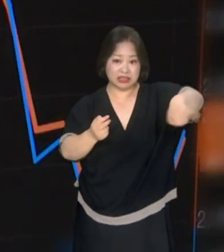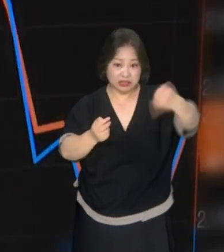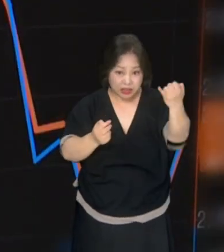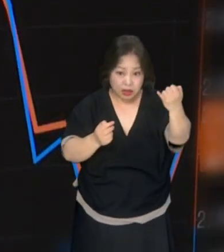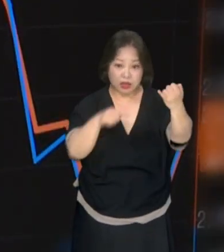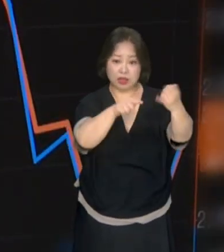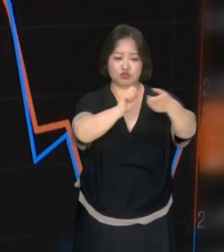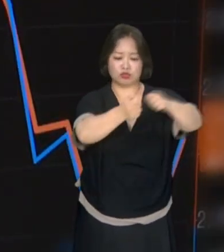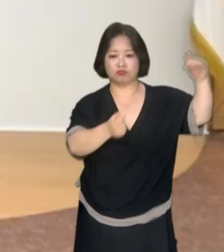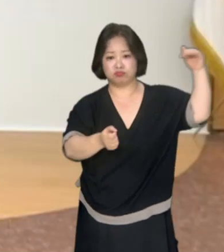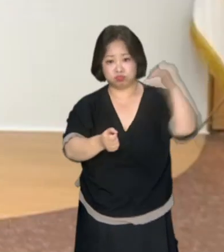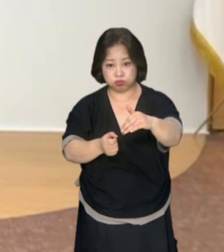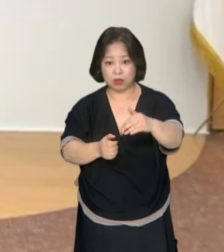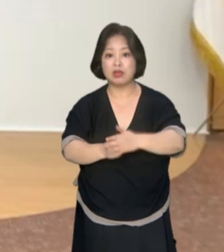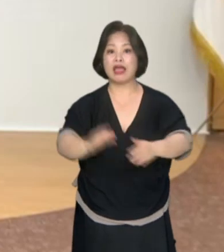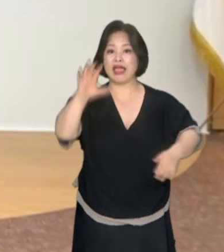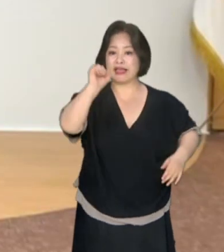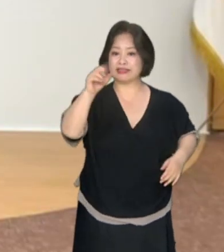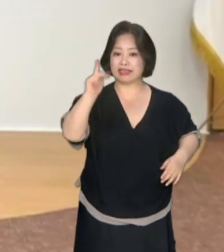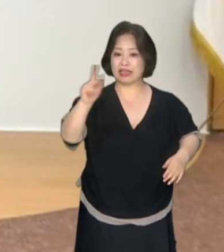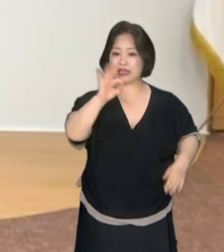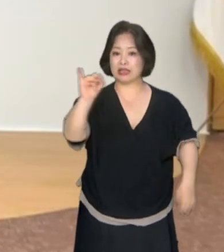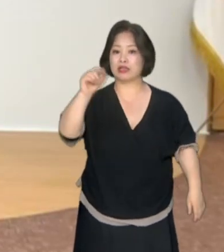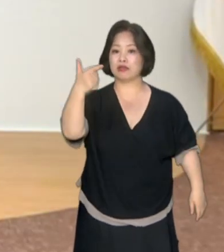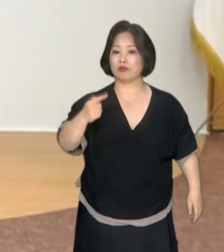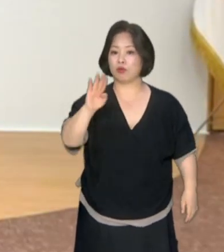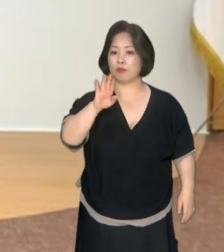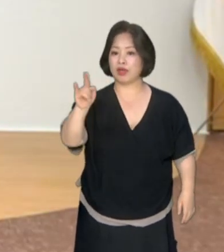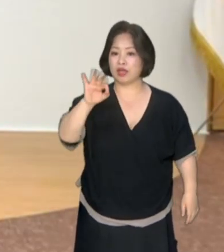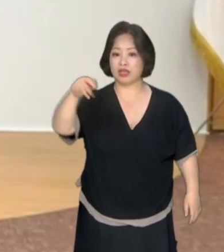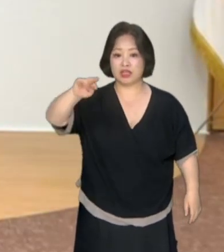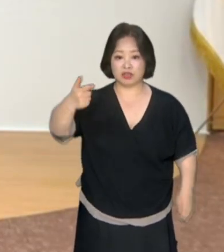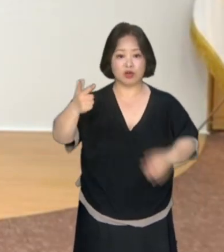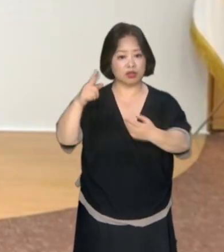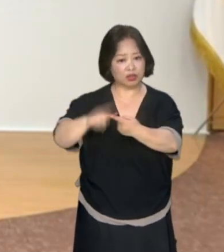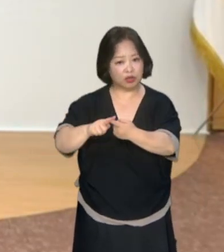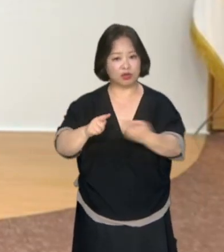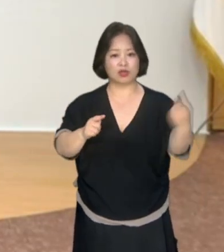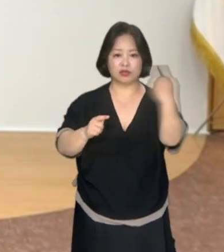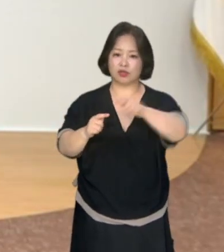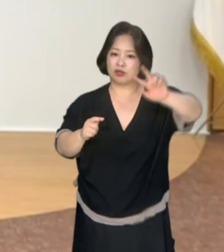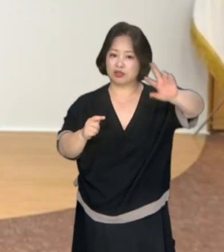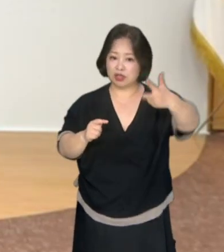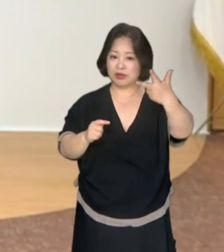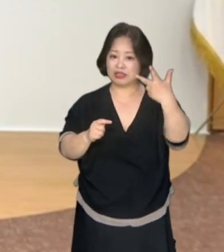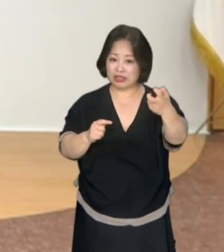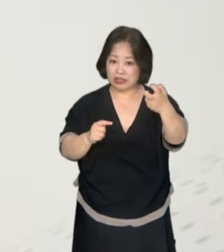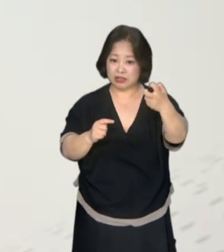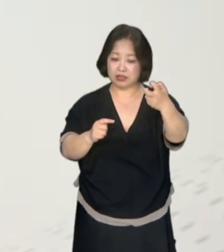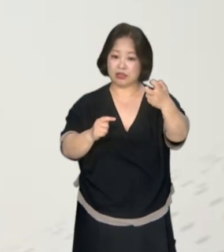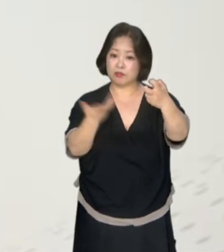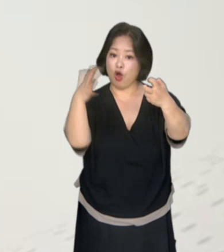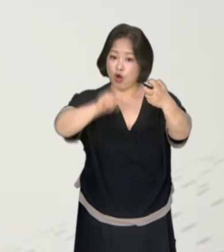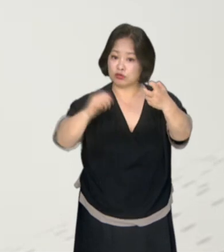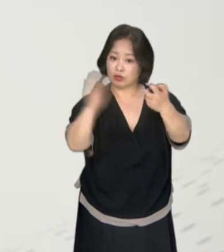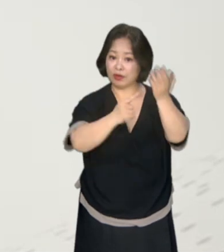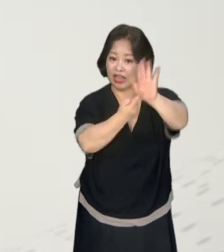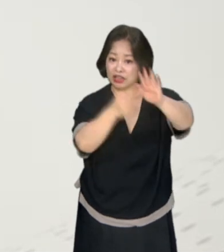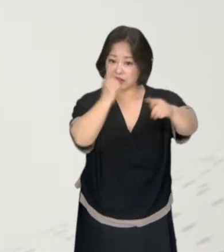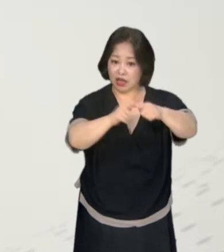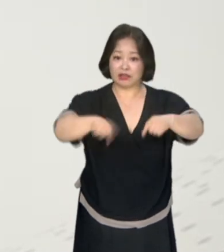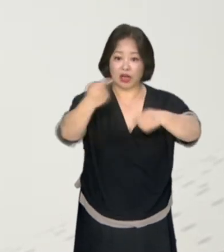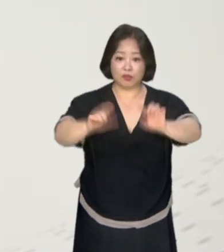빠졌습니다. SK이노베이션도 23일 1조 1,777억 원의 유상증자를 발표했는데, 다음날